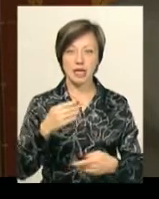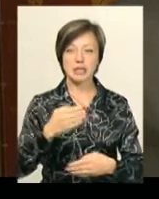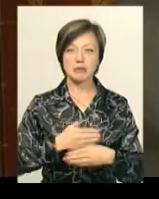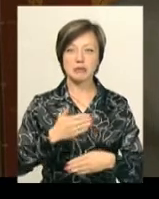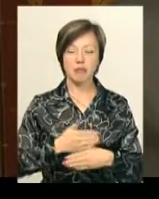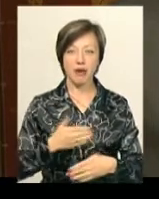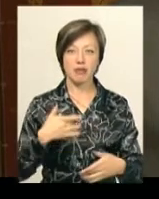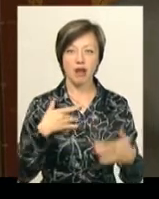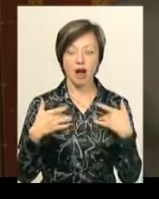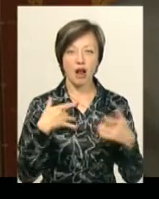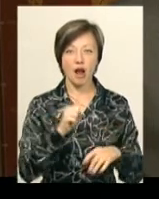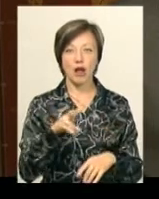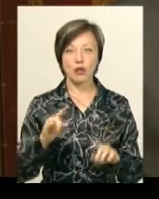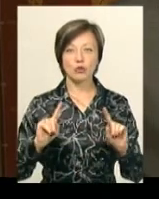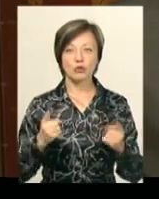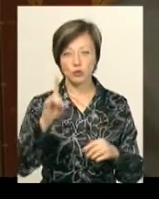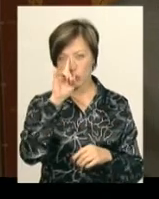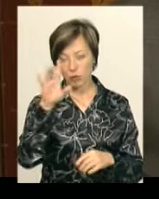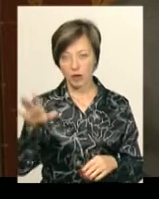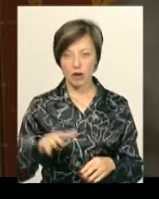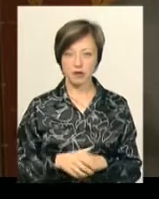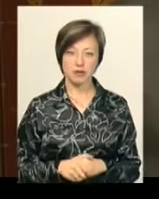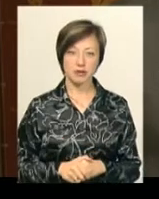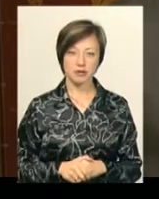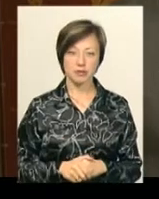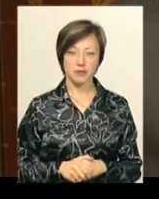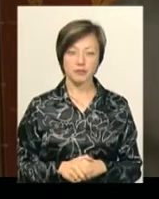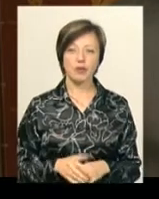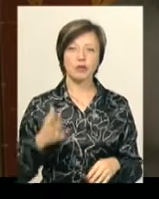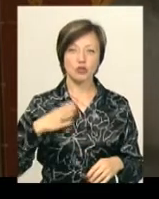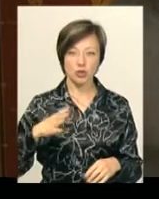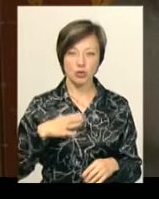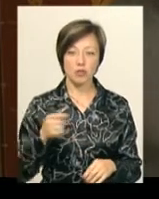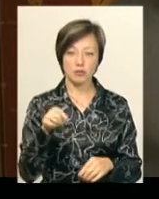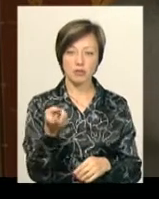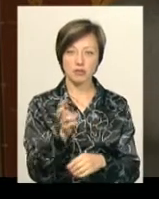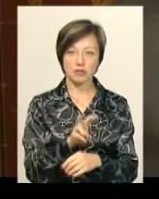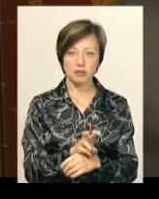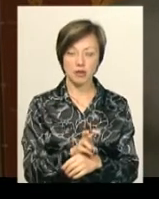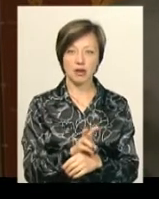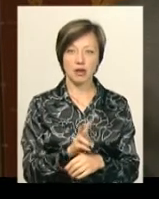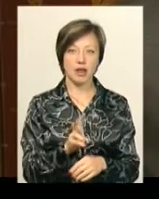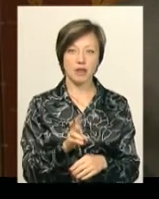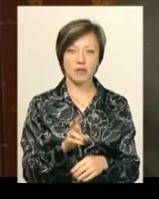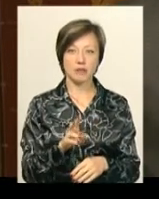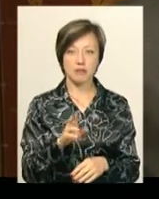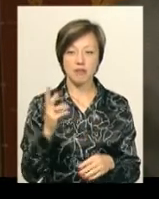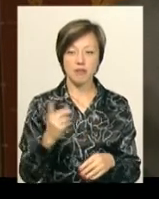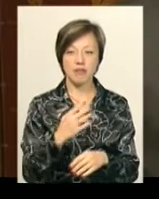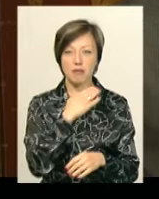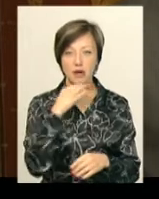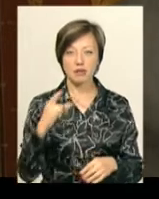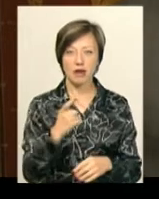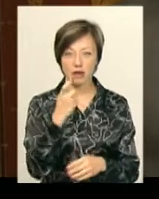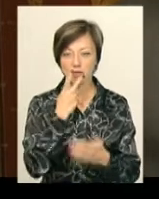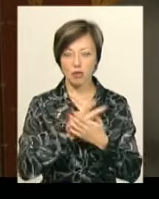Але цей спектакль, ця вистава дуже популярний. Ми очікуємо на неї не буде неодноразовий показ. Буде після